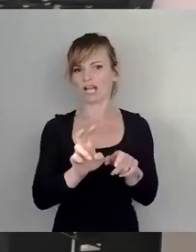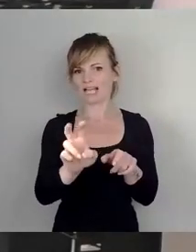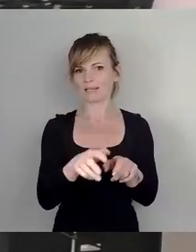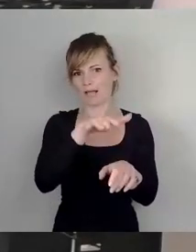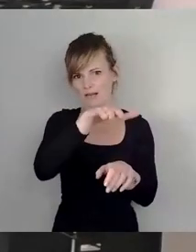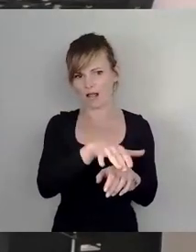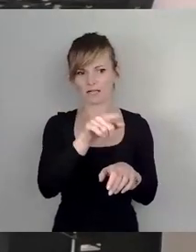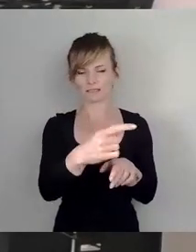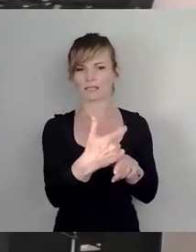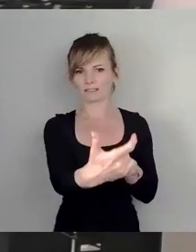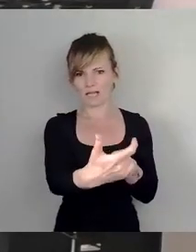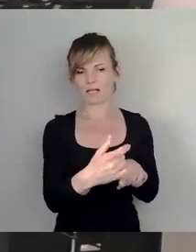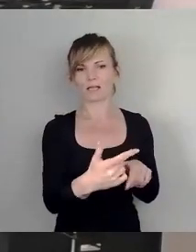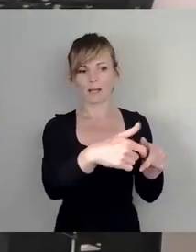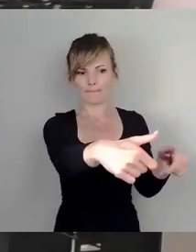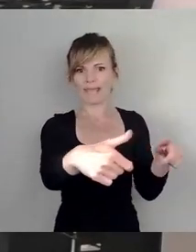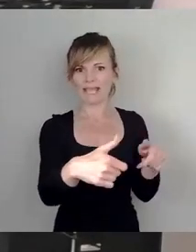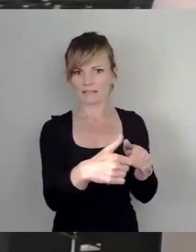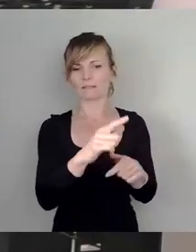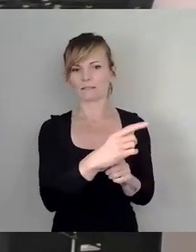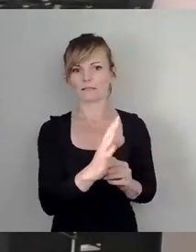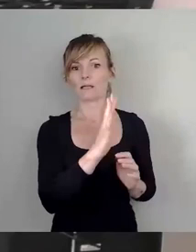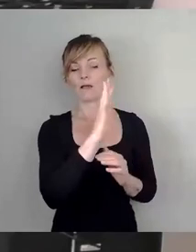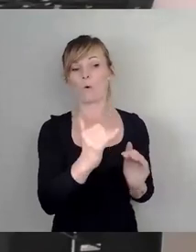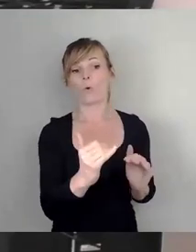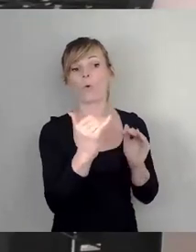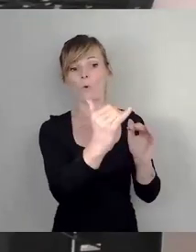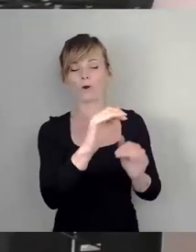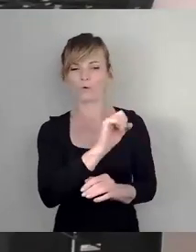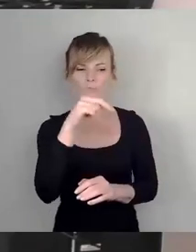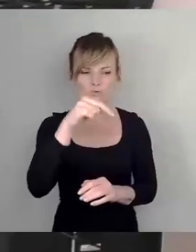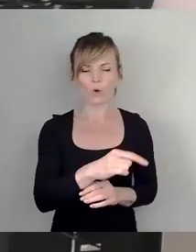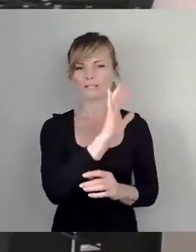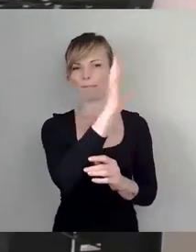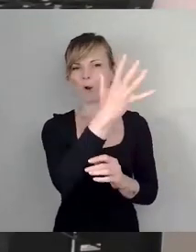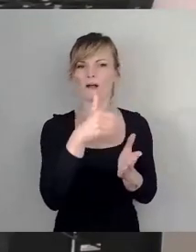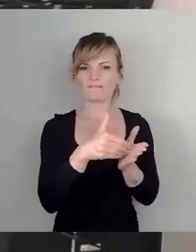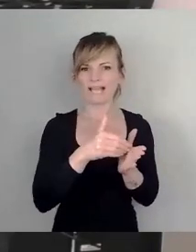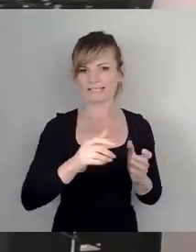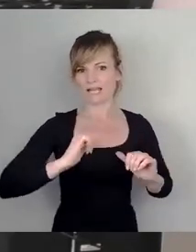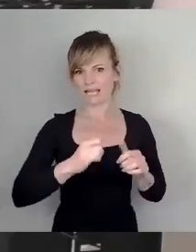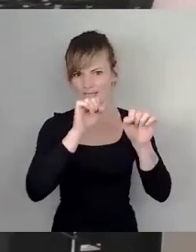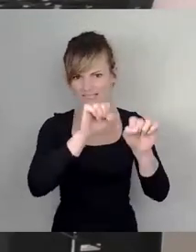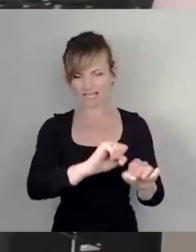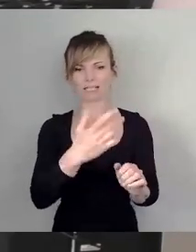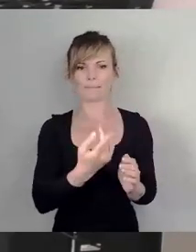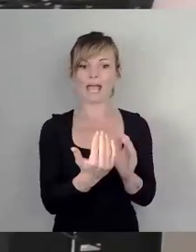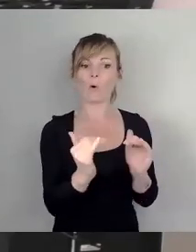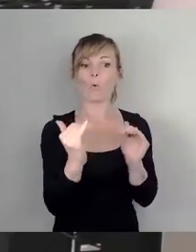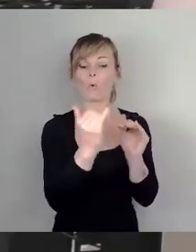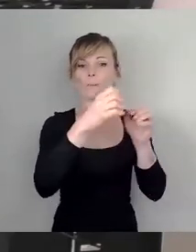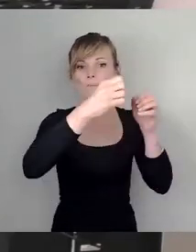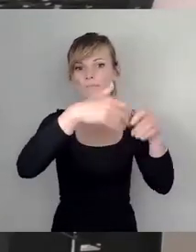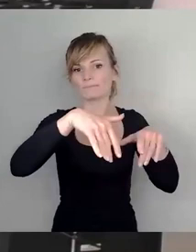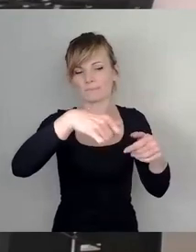sind so hoch, damit die Bäume, die dort gestanden haben, weiter leben können. Denn die waren höher gepflanzt. Deswegen kann man nicht einfach sagen, wir gehen da runter.